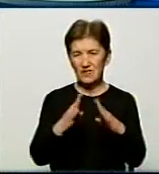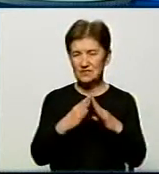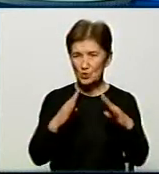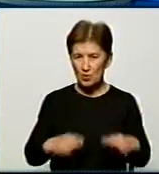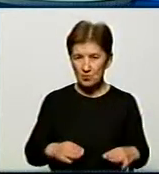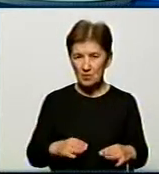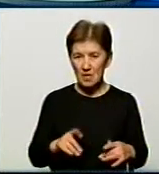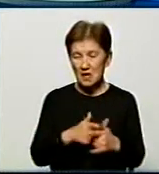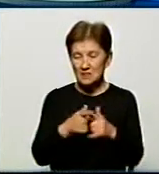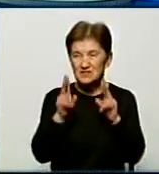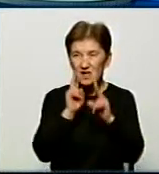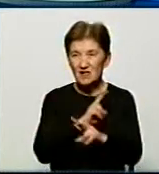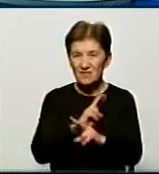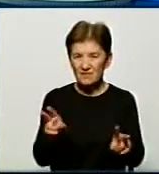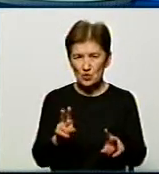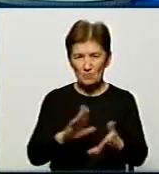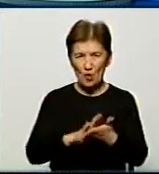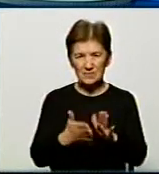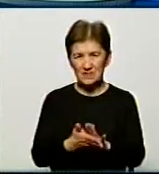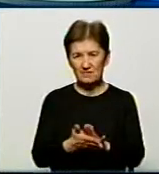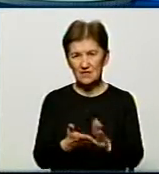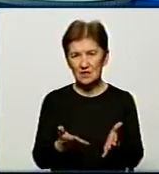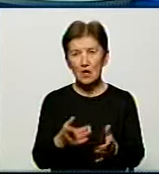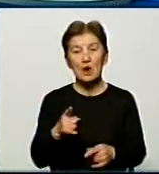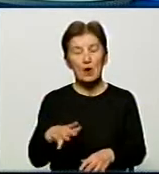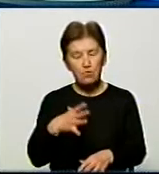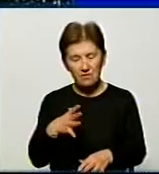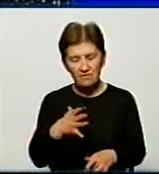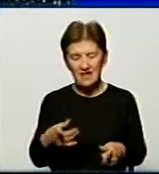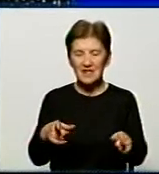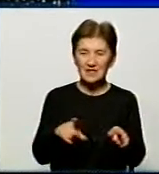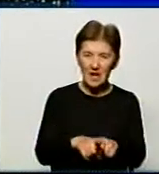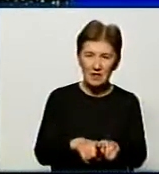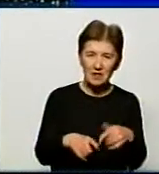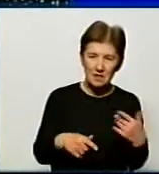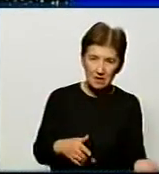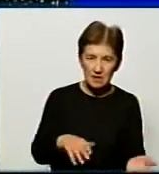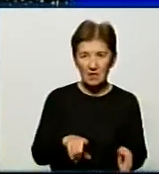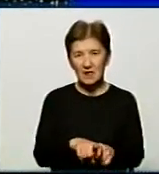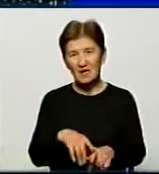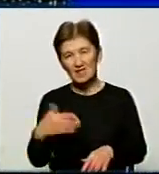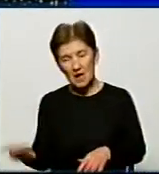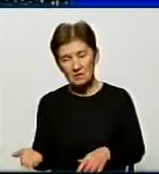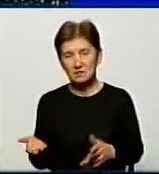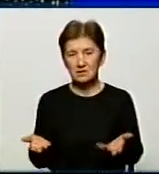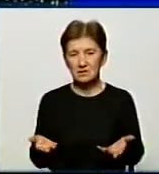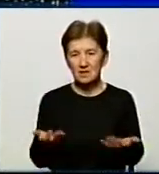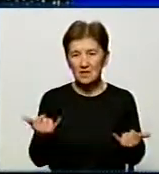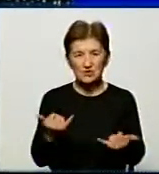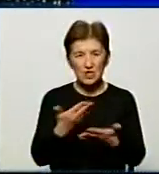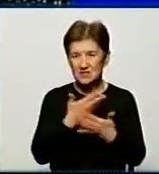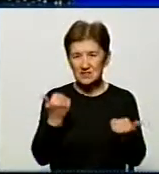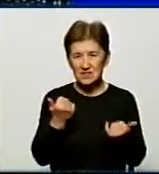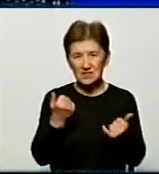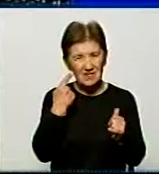невідомих обставин, їх стан погіршився? Бувало і так, бувало і так. Розбирати кожну окрему історію зараз немає сенсу.